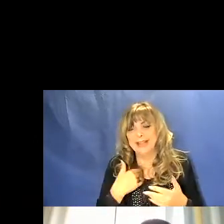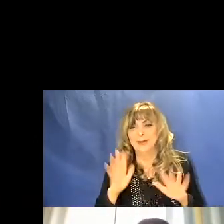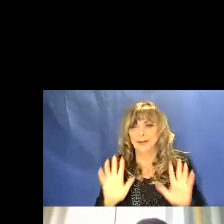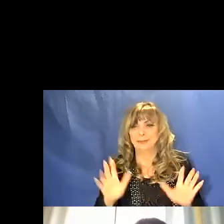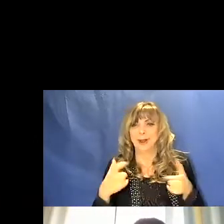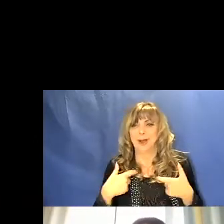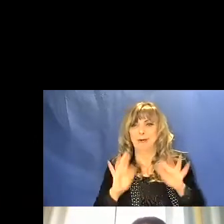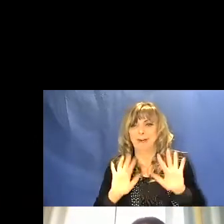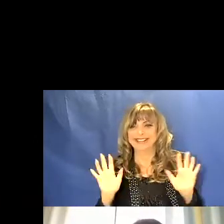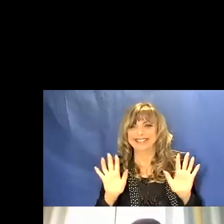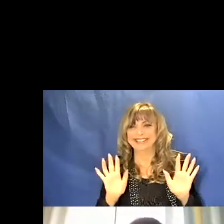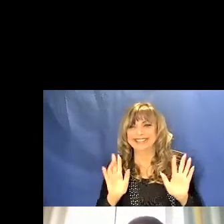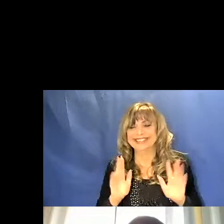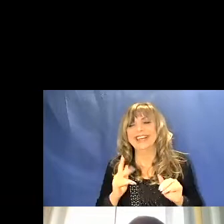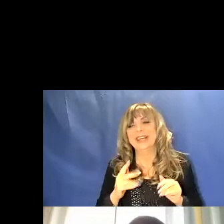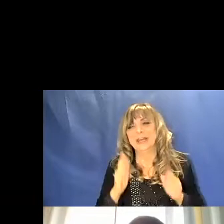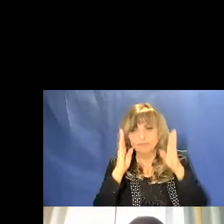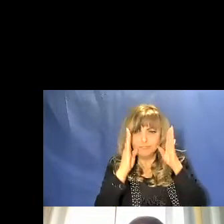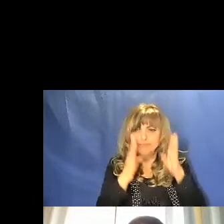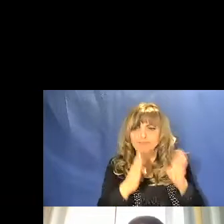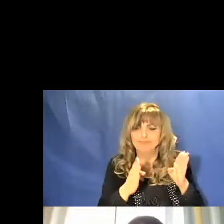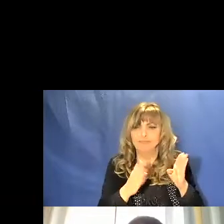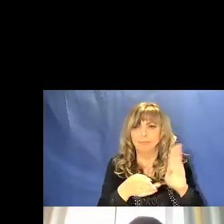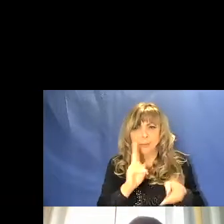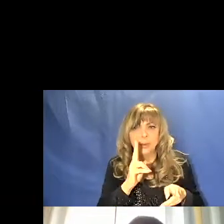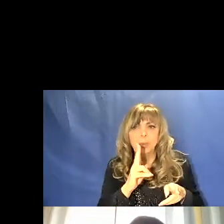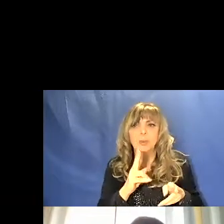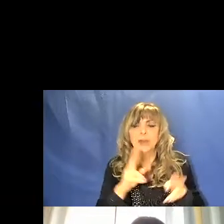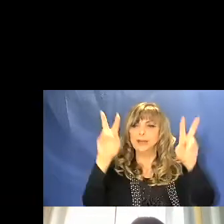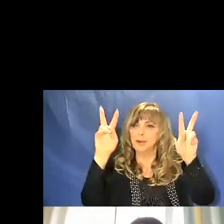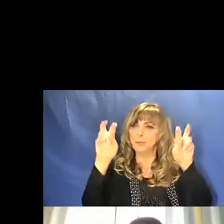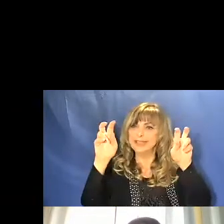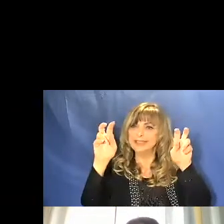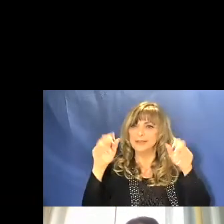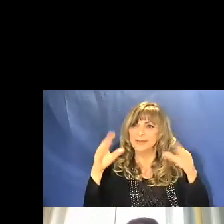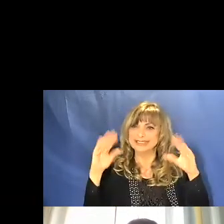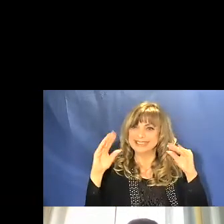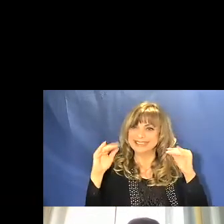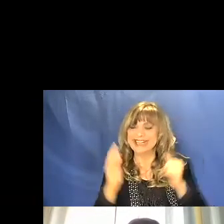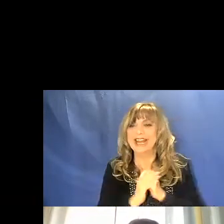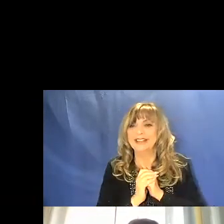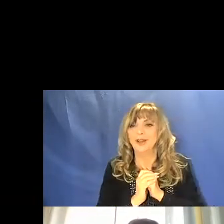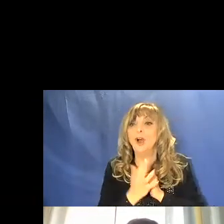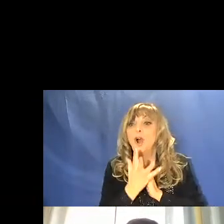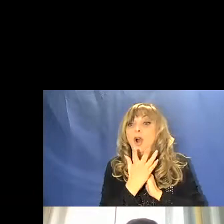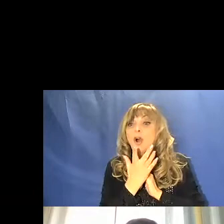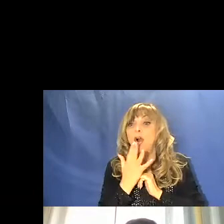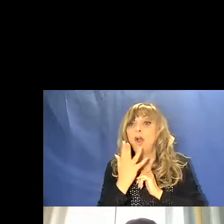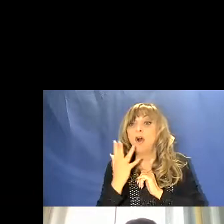qua e mi concentro, ci concentriamo sul tema di stasera, cioè il colore.